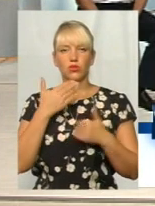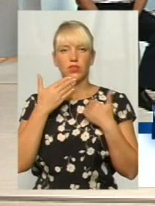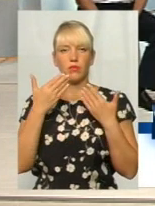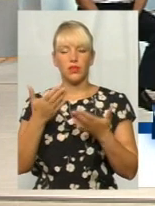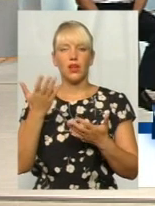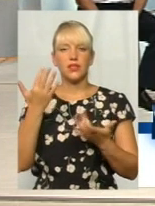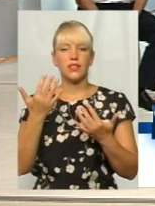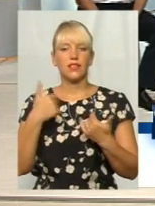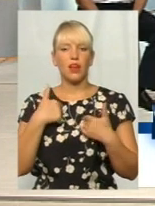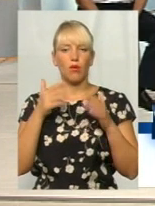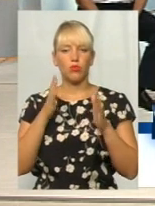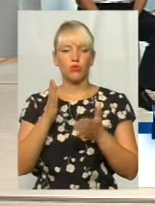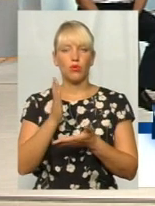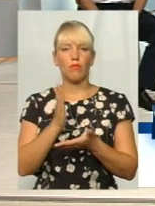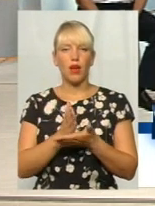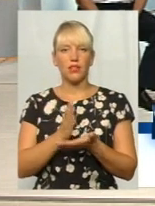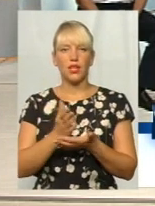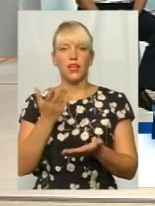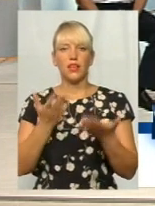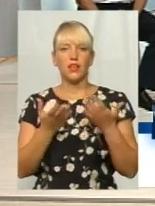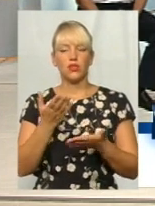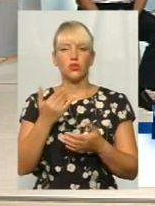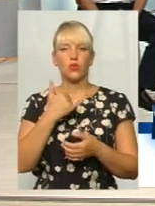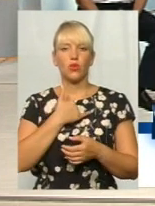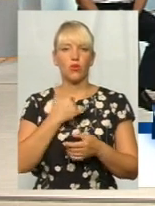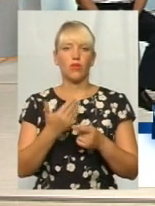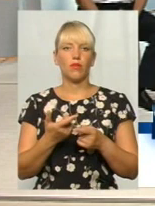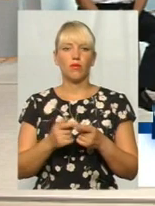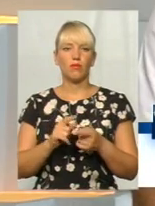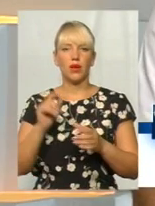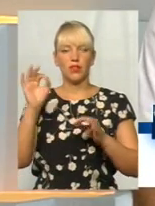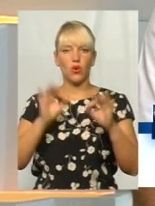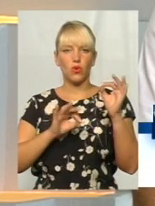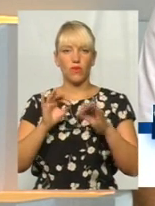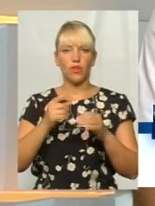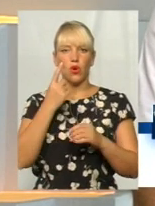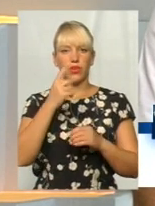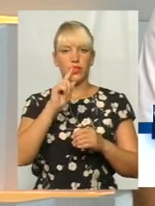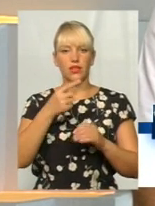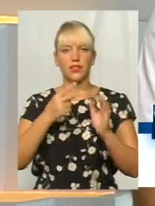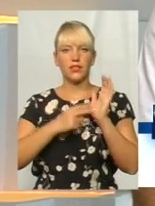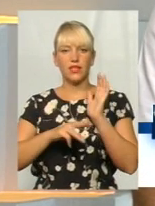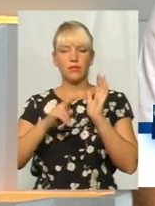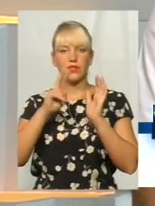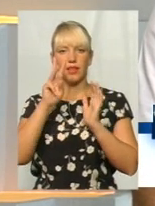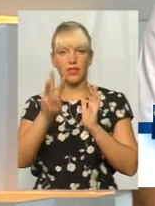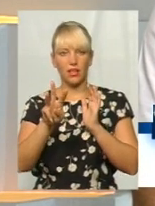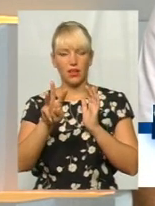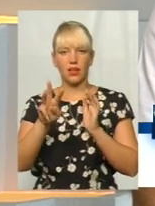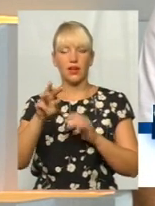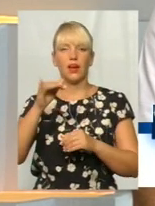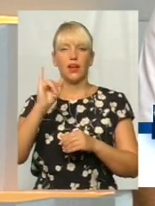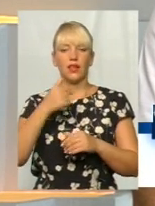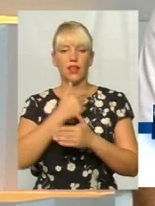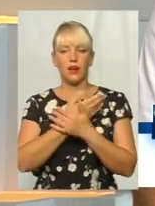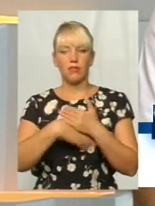мати, якщо в мене розмір коефіцієнта 1,73. Я пішла на